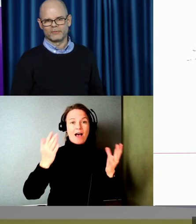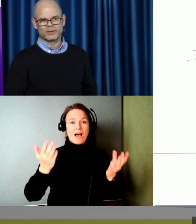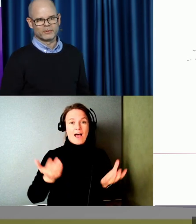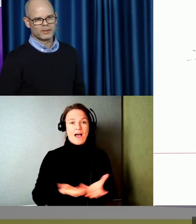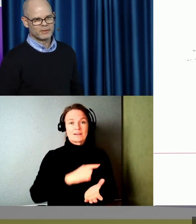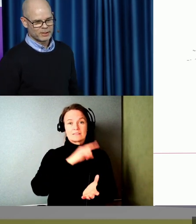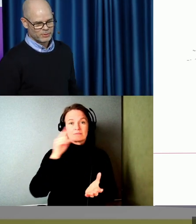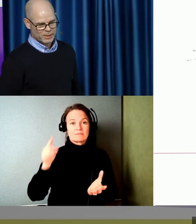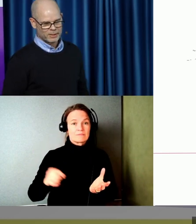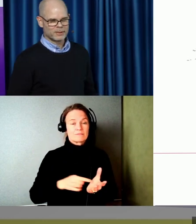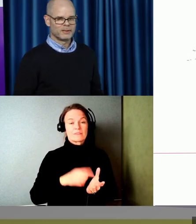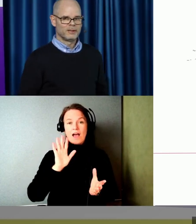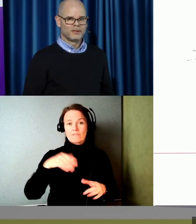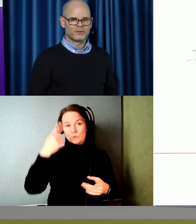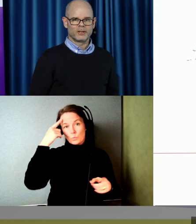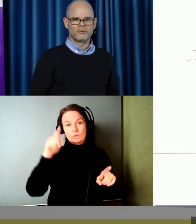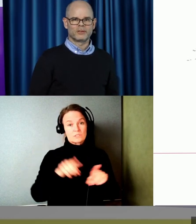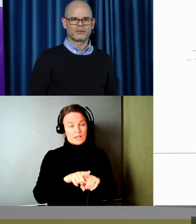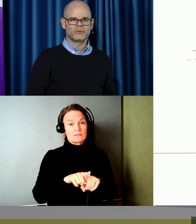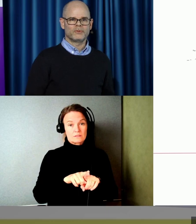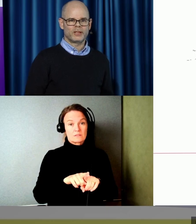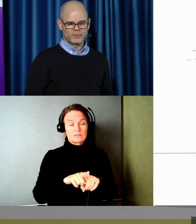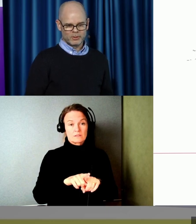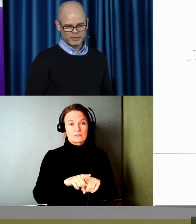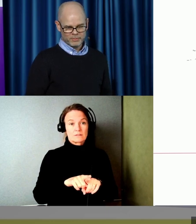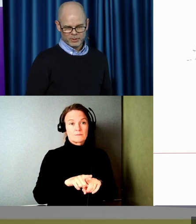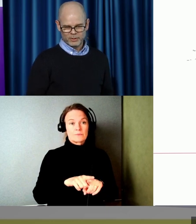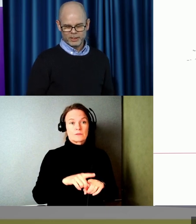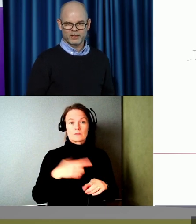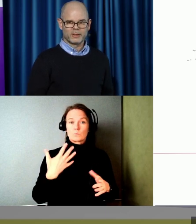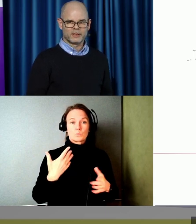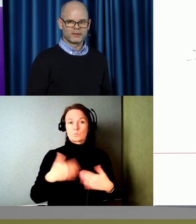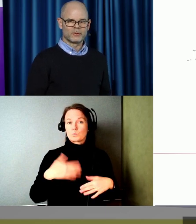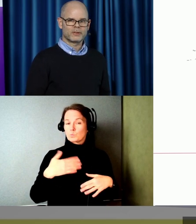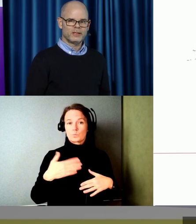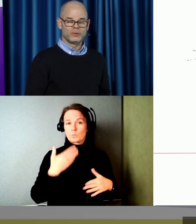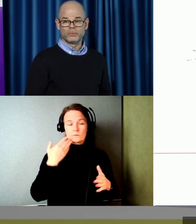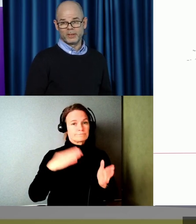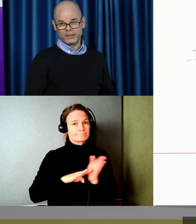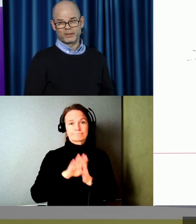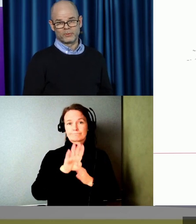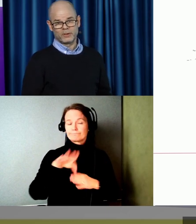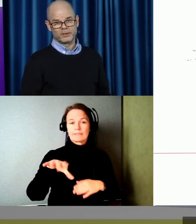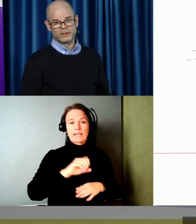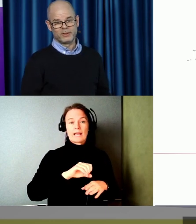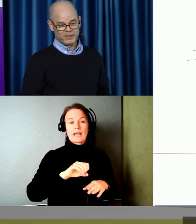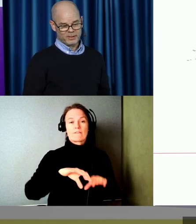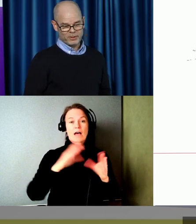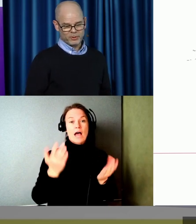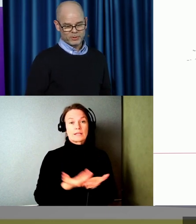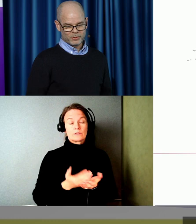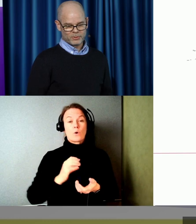den här konventionen, ratificerat den. Så det har varit en stor framgång över hela världen. Och EU bland annat då har